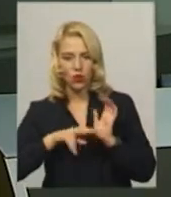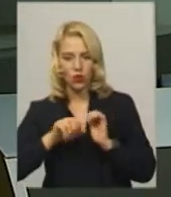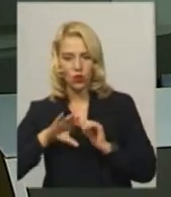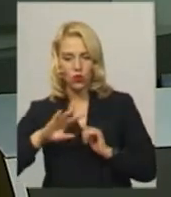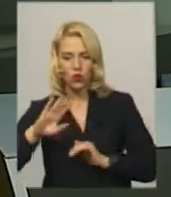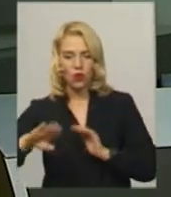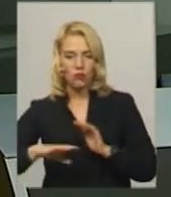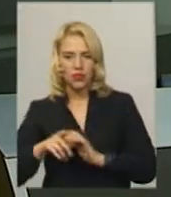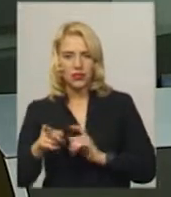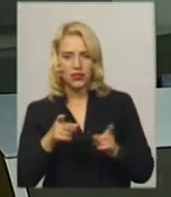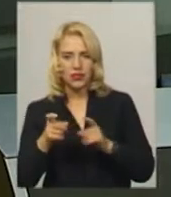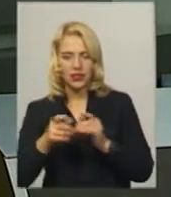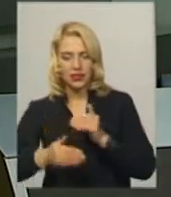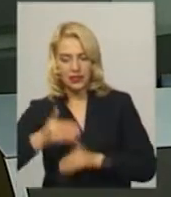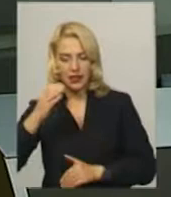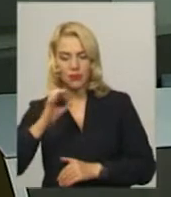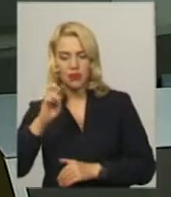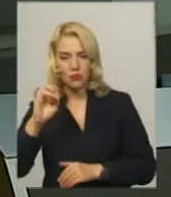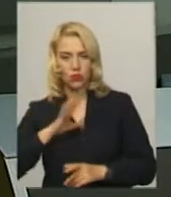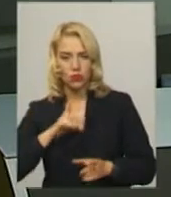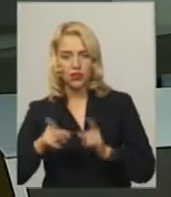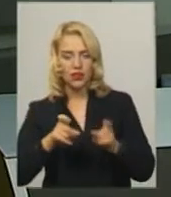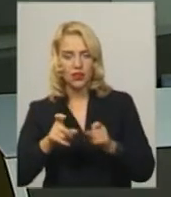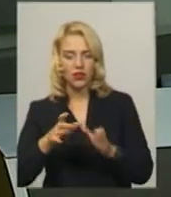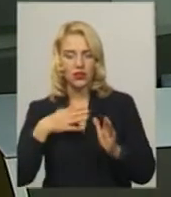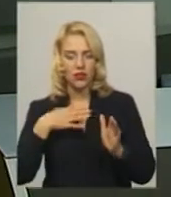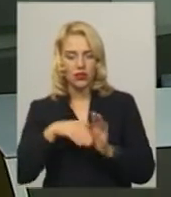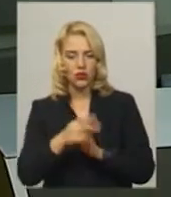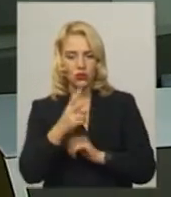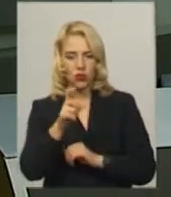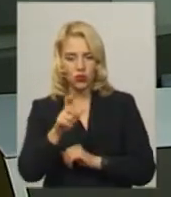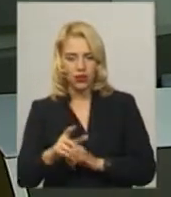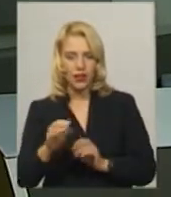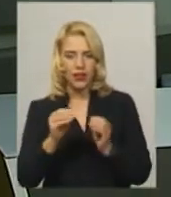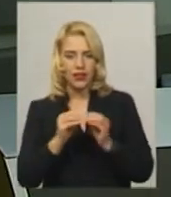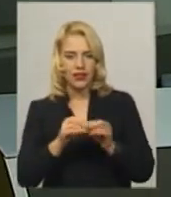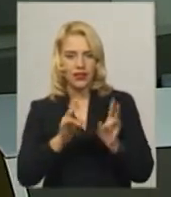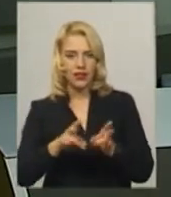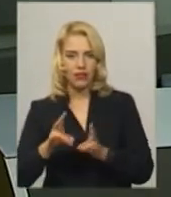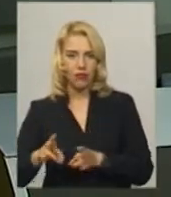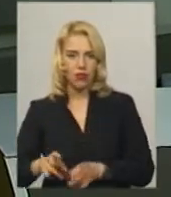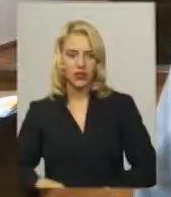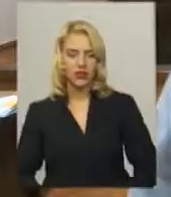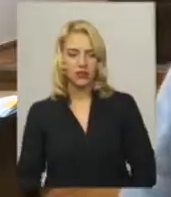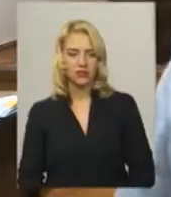стінами управління СБУ області загинуло двоє людей та десятеро травмованих. Подробиці далі в сюжеті.